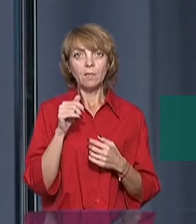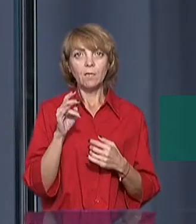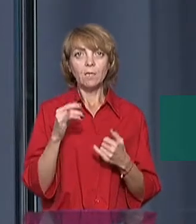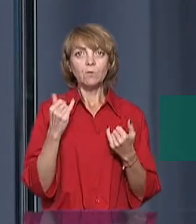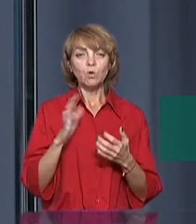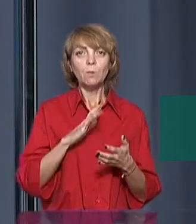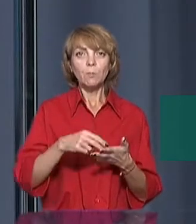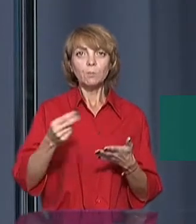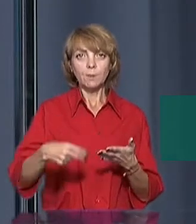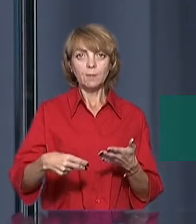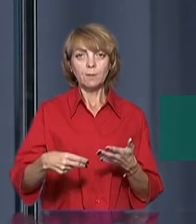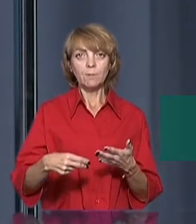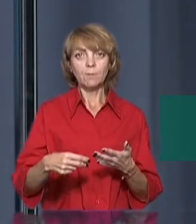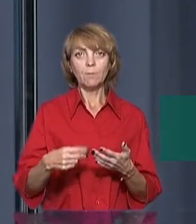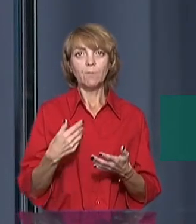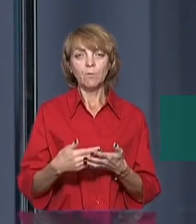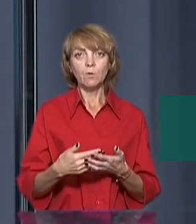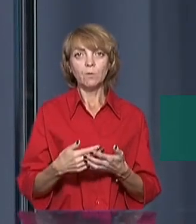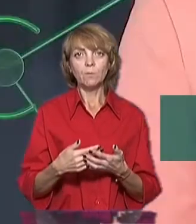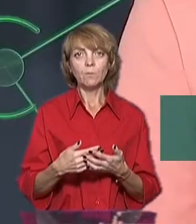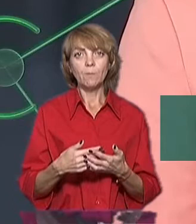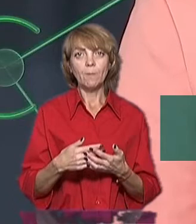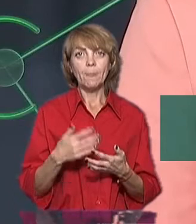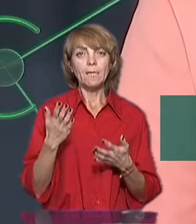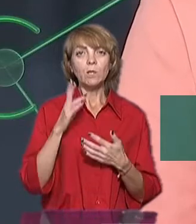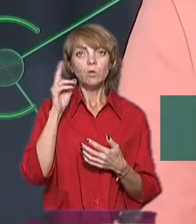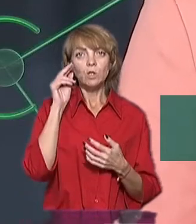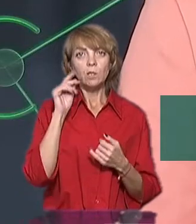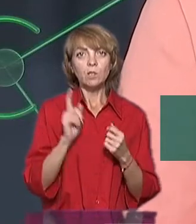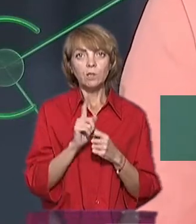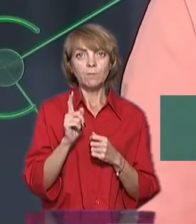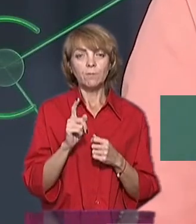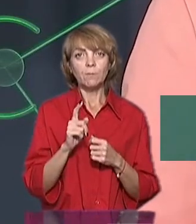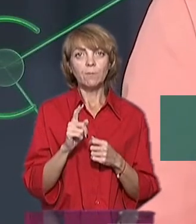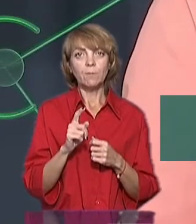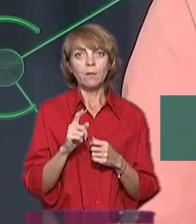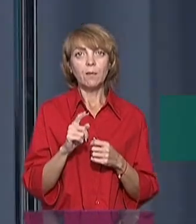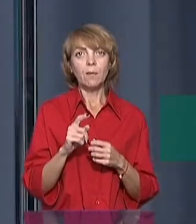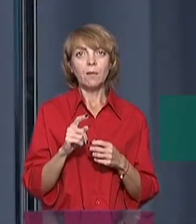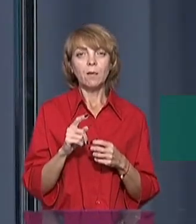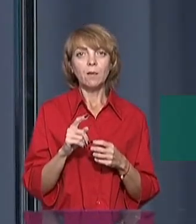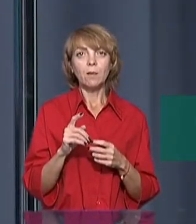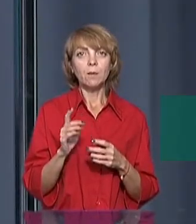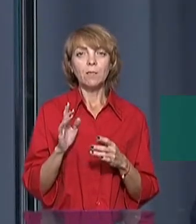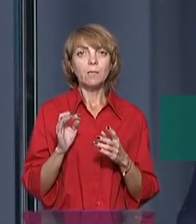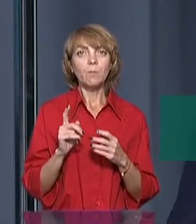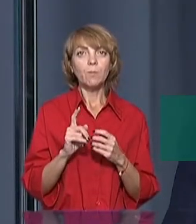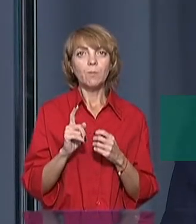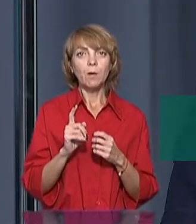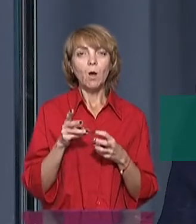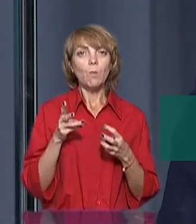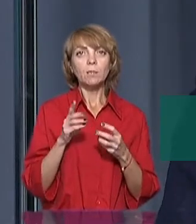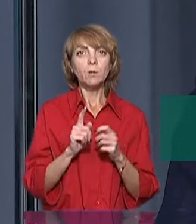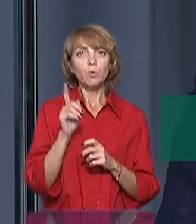вже було підписано. З якого числа починається? З сьогоднішнього числа. Але не починається опалювального